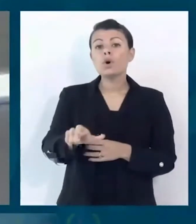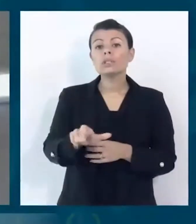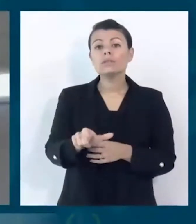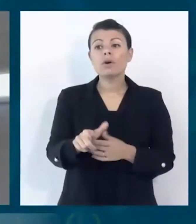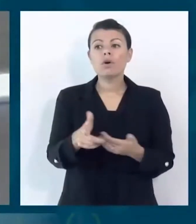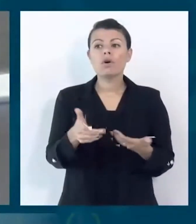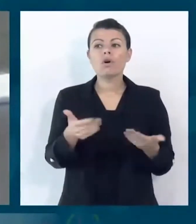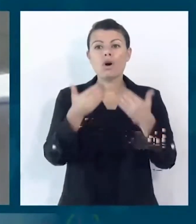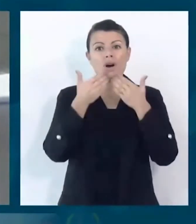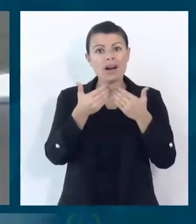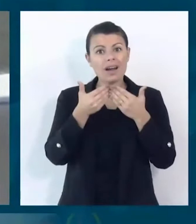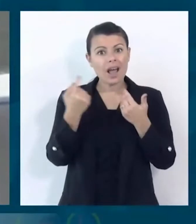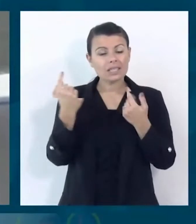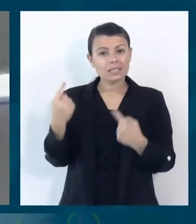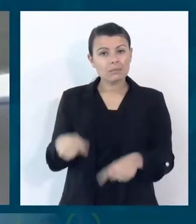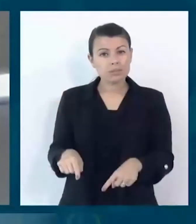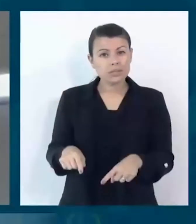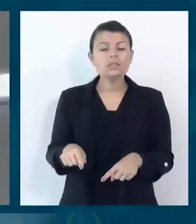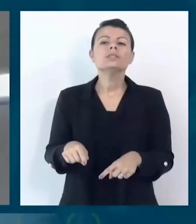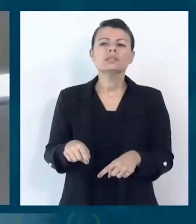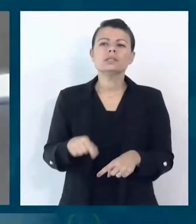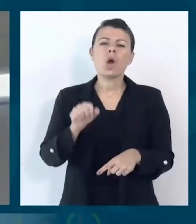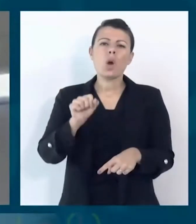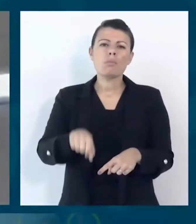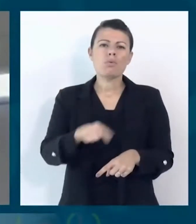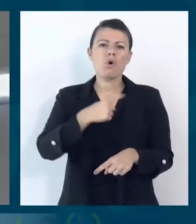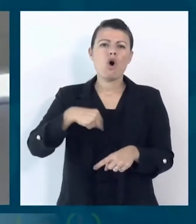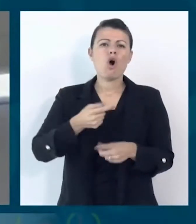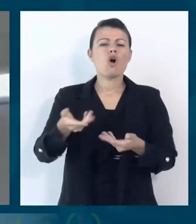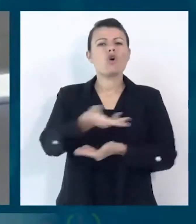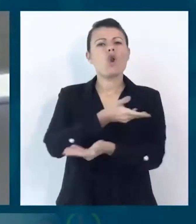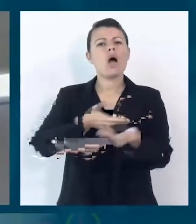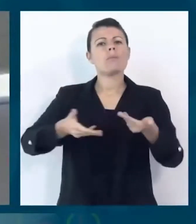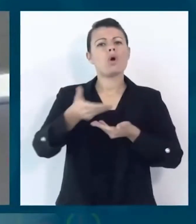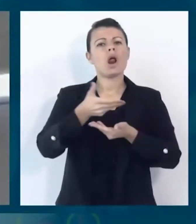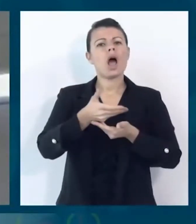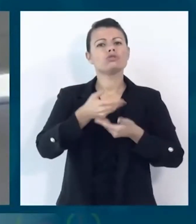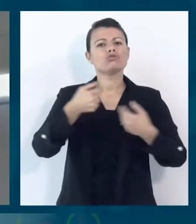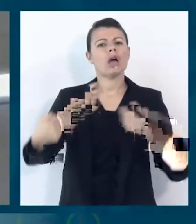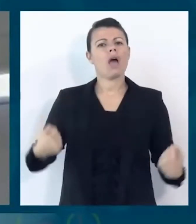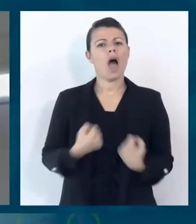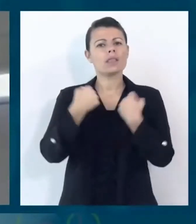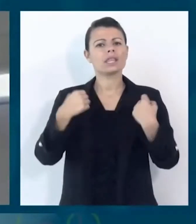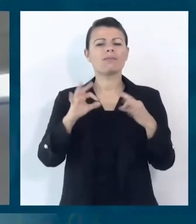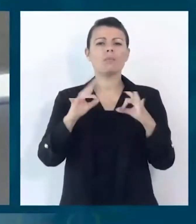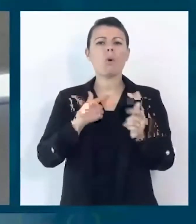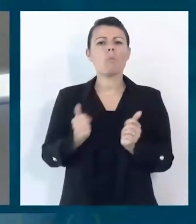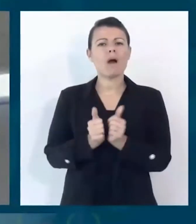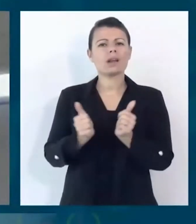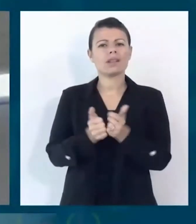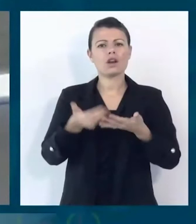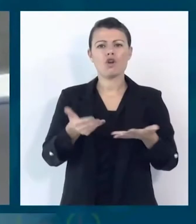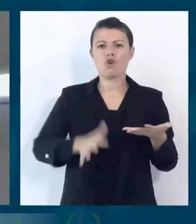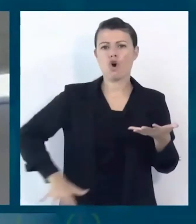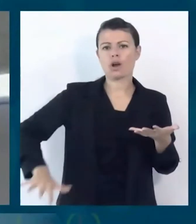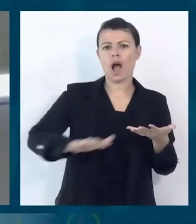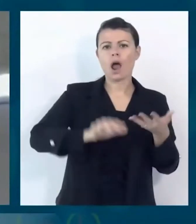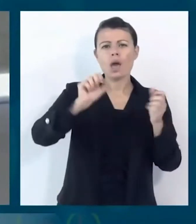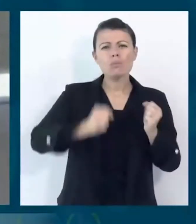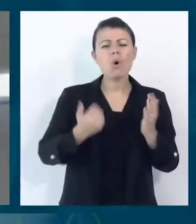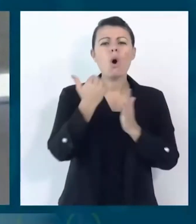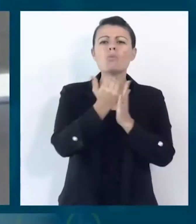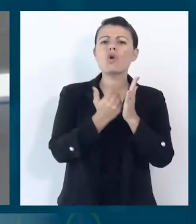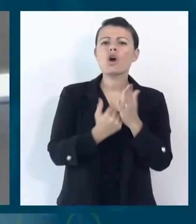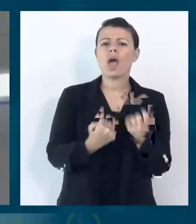permettere di costruire in collaborazione attiva con il partenariato locale un programma solido e in grado di